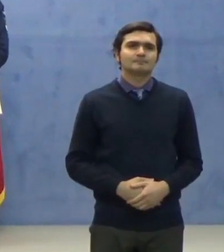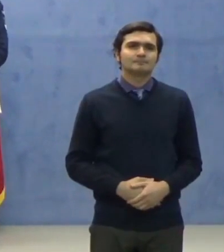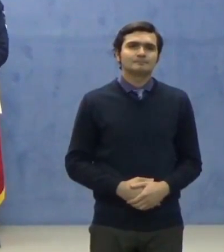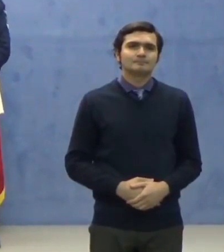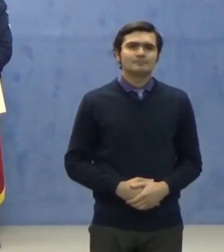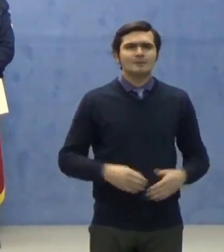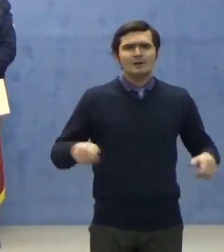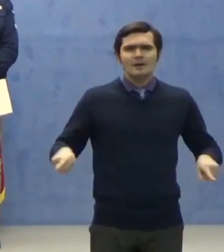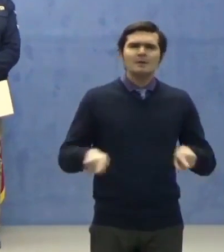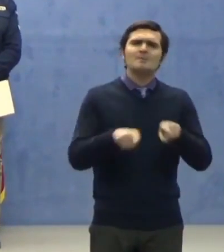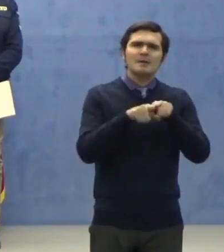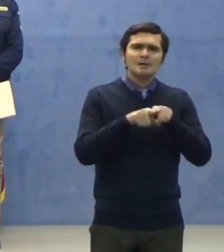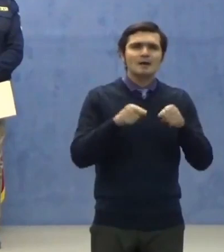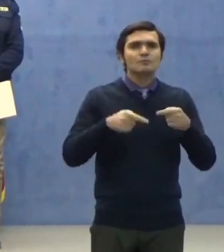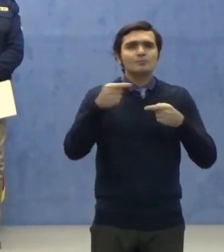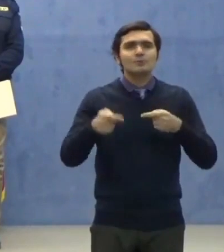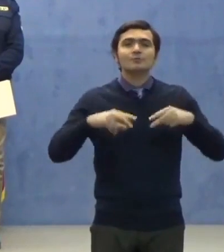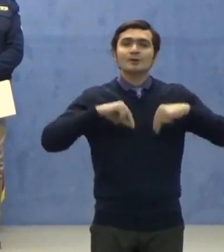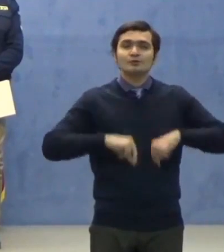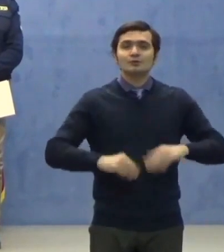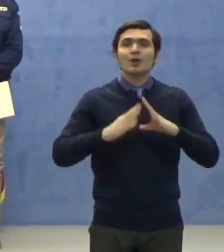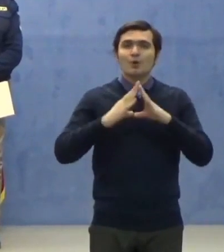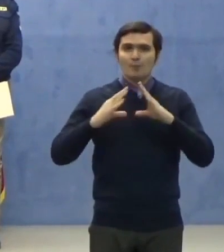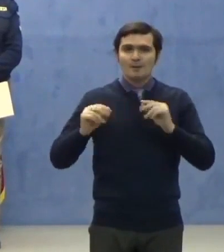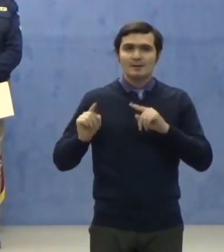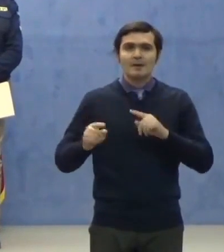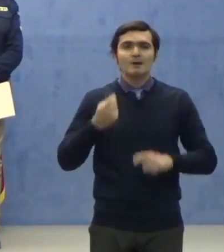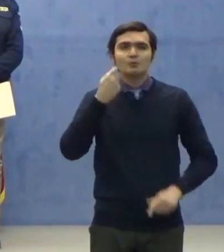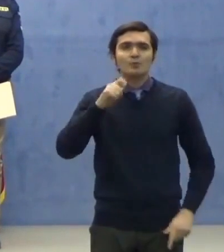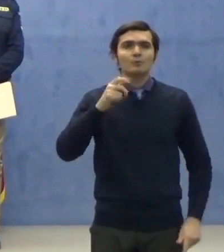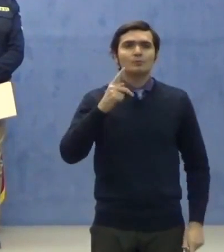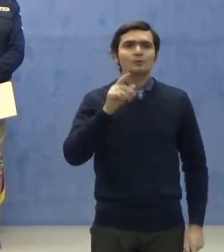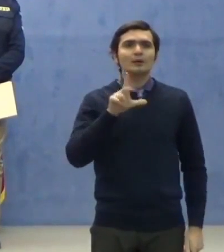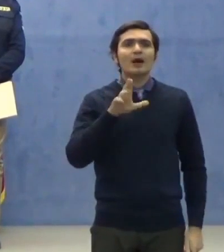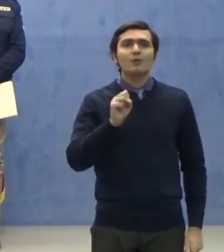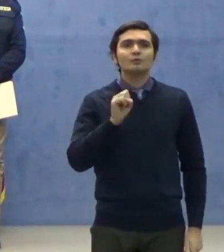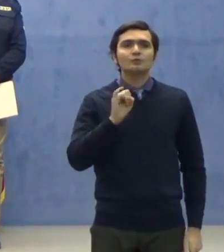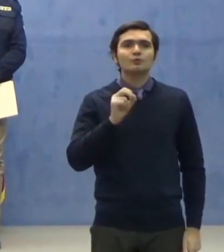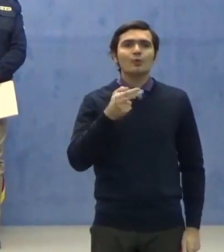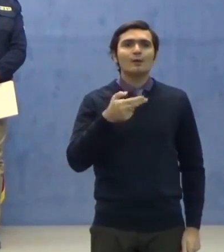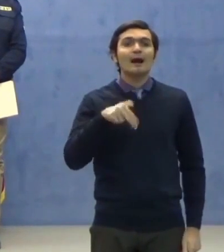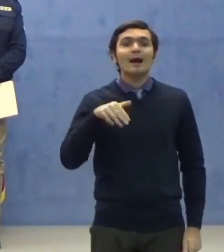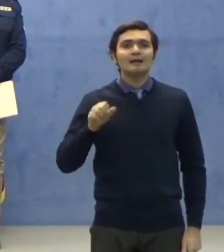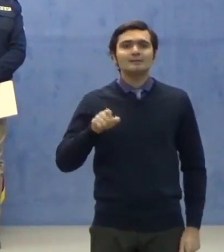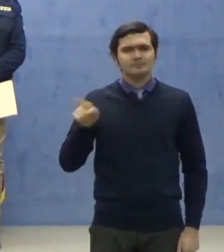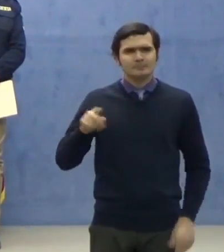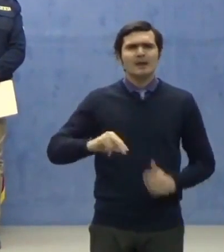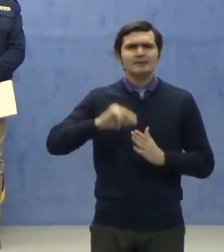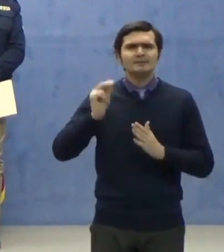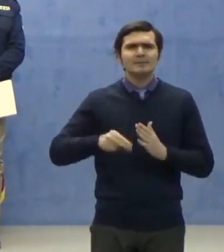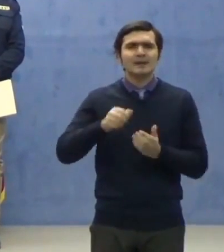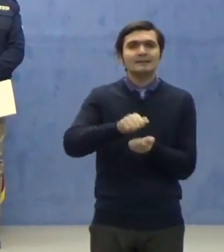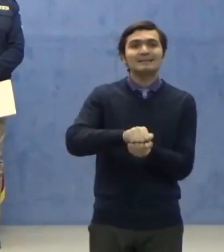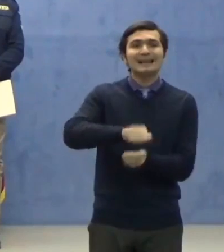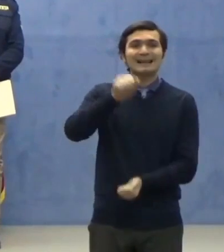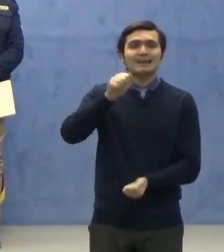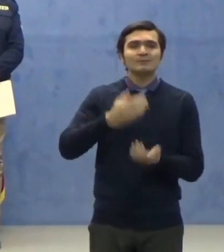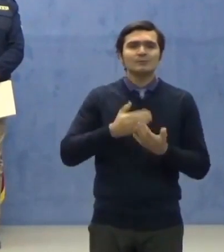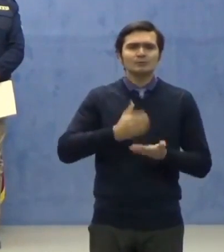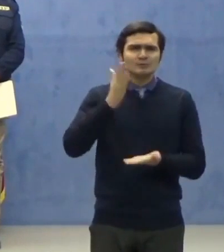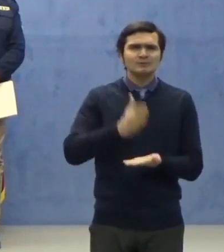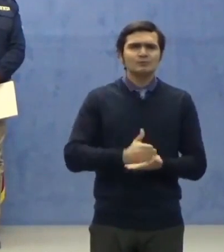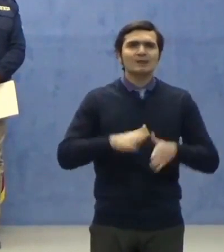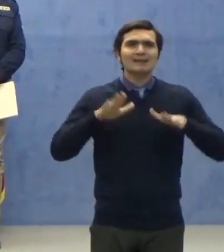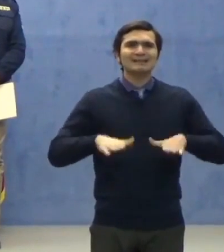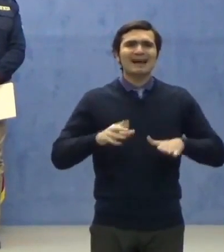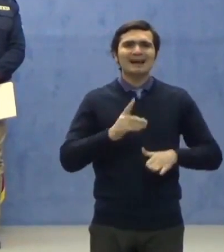Imediat după ce președitele României, domnul Claus Iohannis, asemna decretul de instituire a stării de